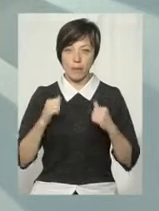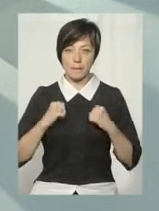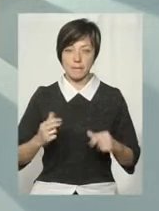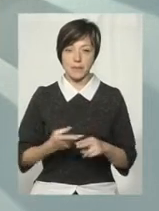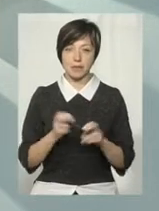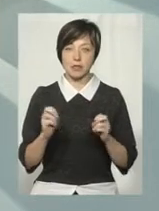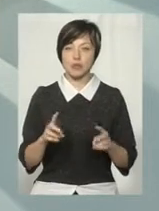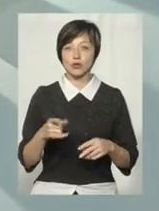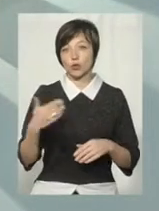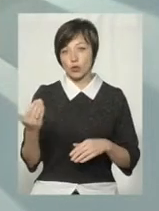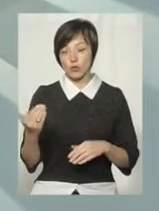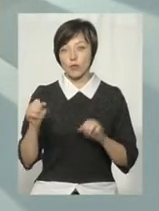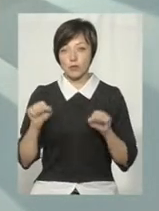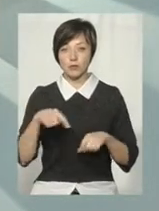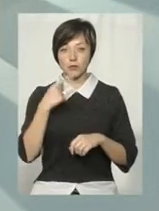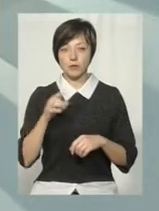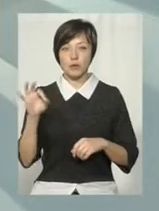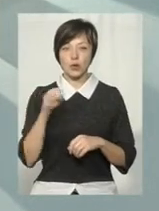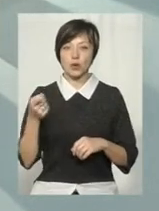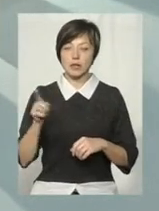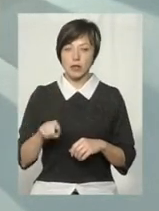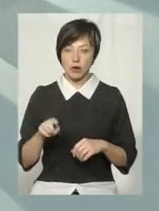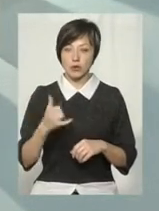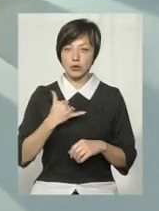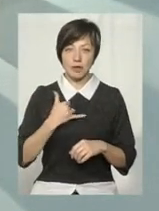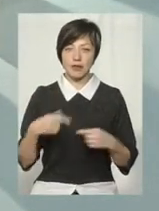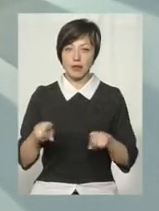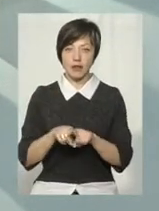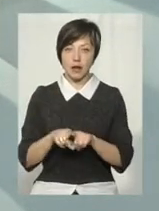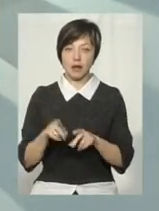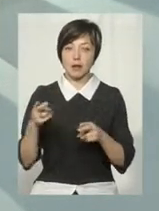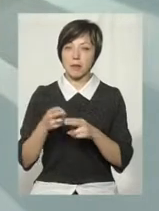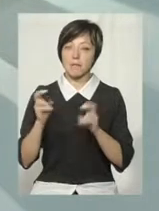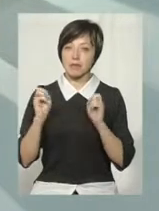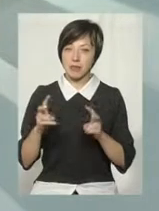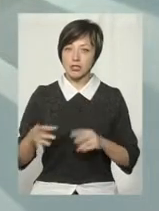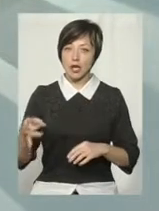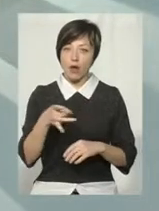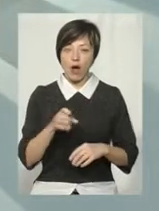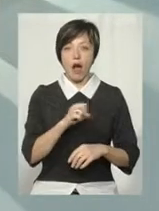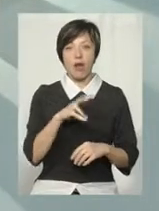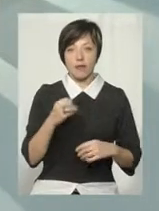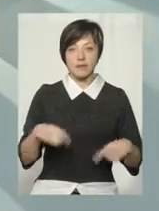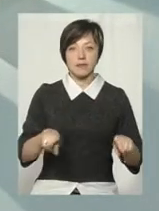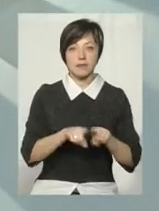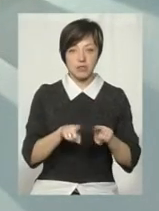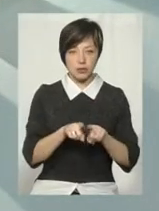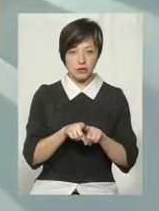безпечно. Тому що, з одної сторони, можна говорити про те, що ніби в нас не настільки небезпечний регіон, але все ж